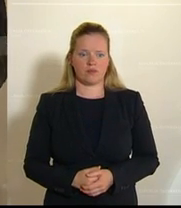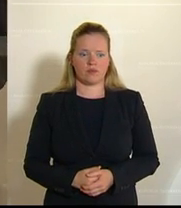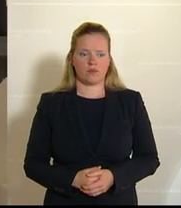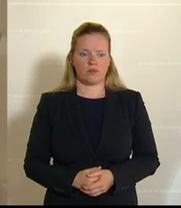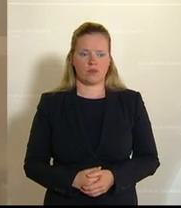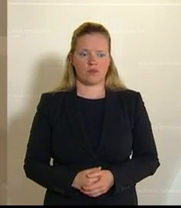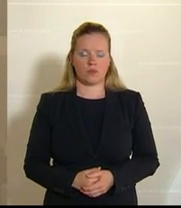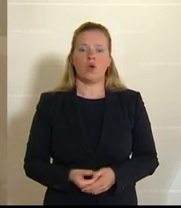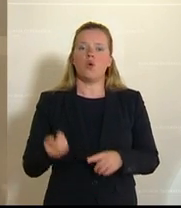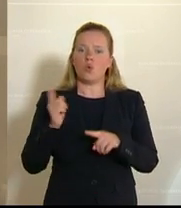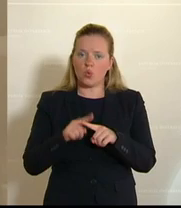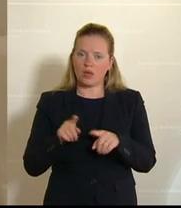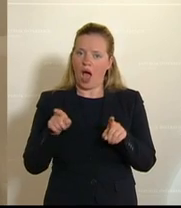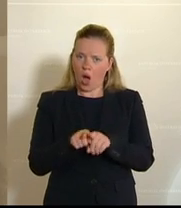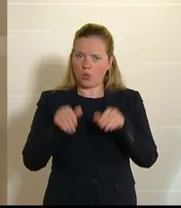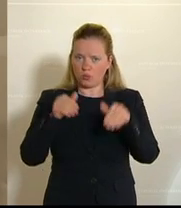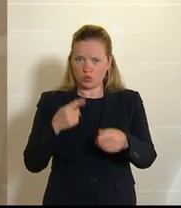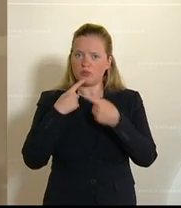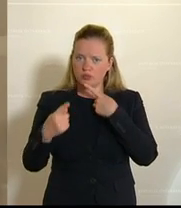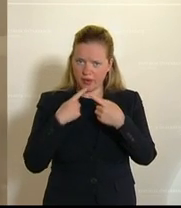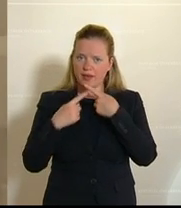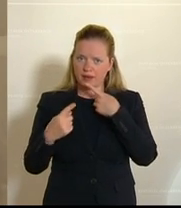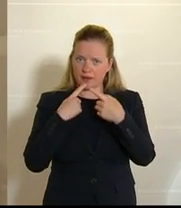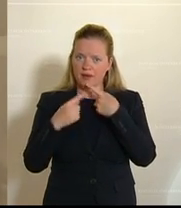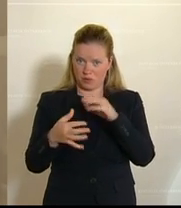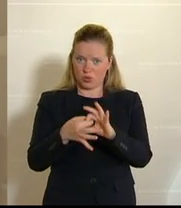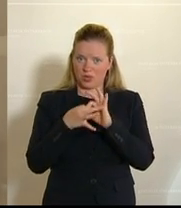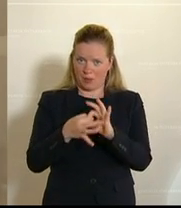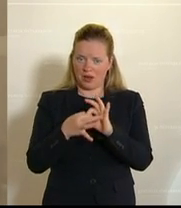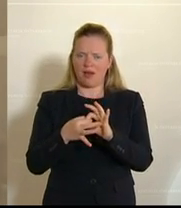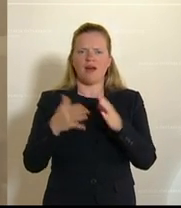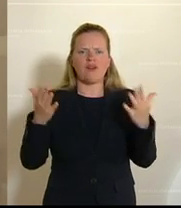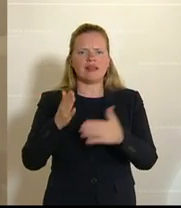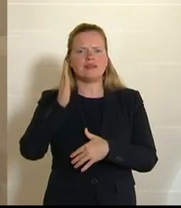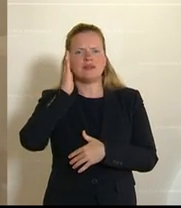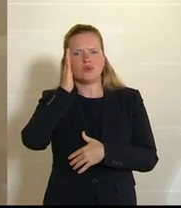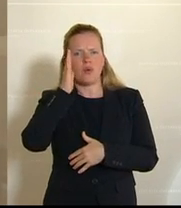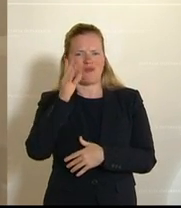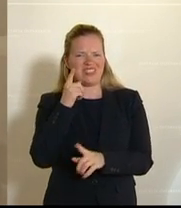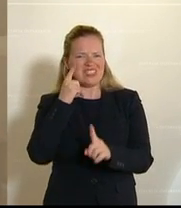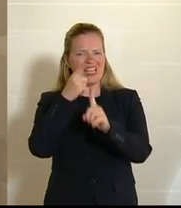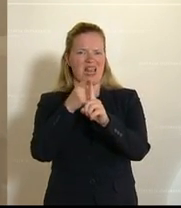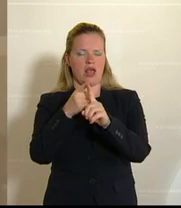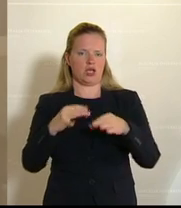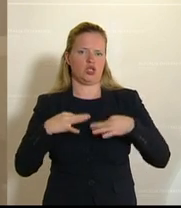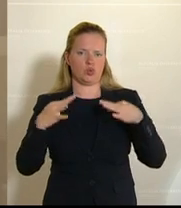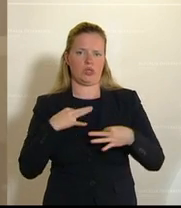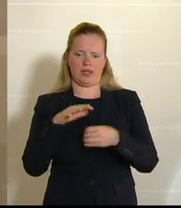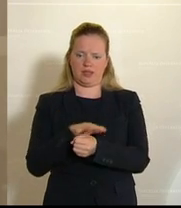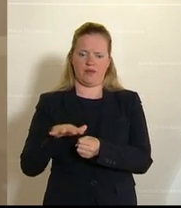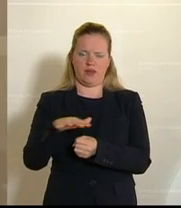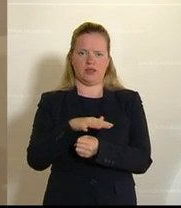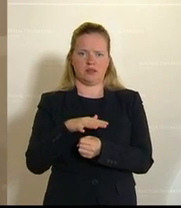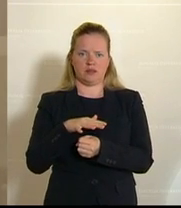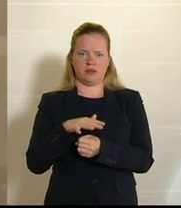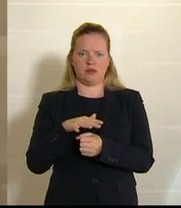Und natürlich, über was wir auch reden müssen in dem Zusammenhang, ist, was muss das Ziel unseres Gesundheitswesens sein? Wohin soll die Reise gehen